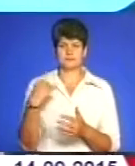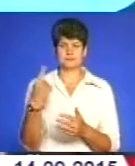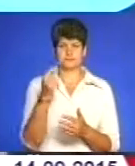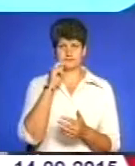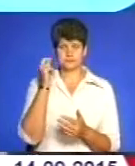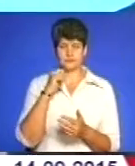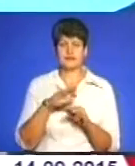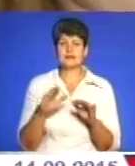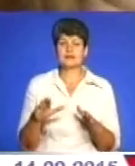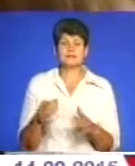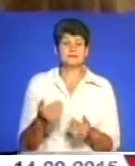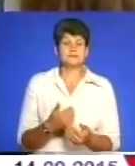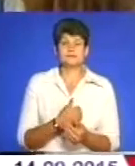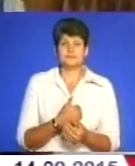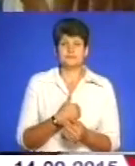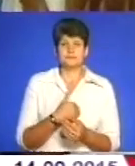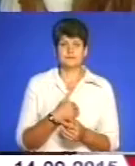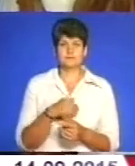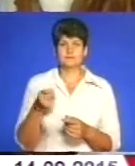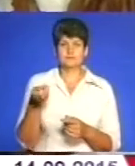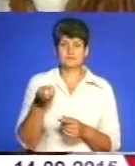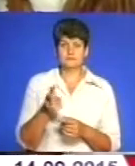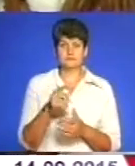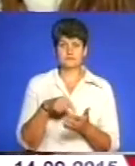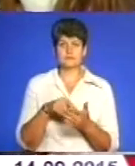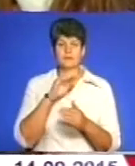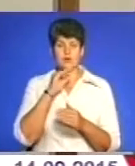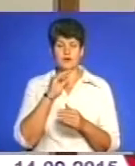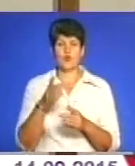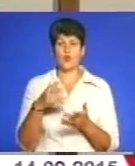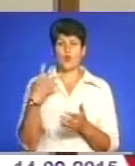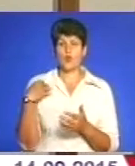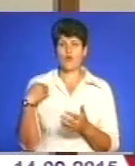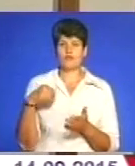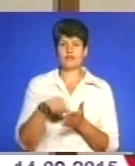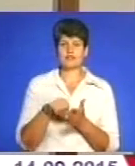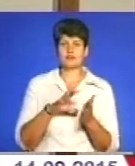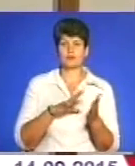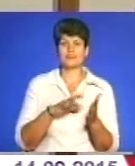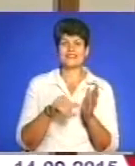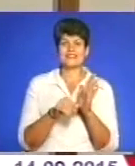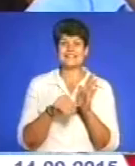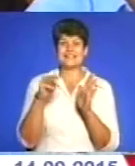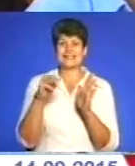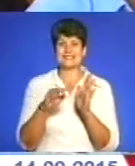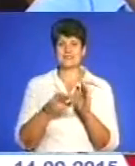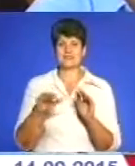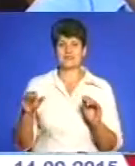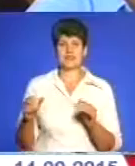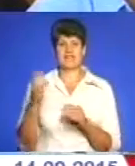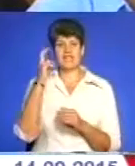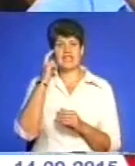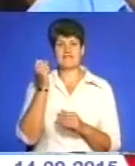Діти із захопленням відвідують містопрофесій. У Львові його учасниками стали 6 тисяч юних українців, у Києві – 11